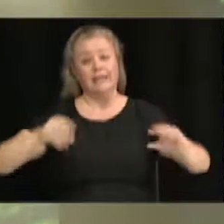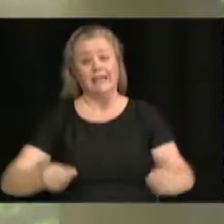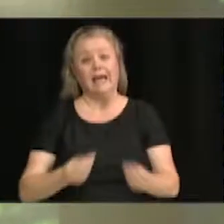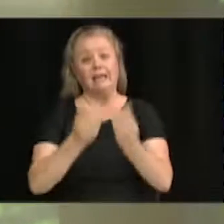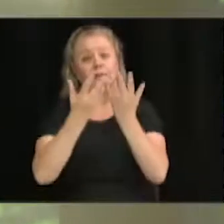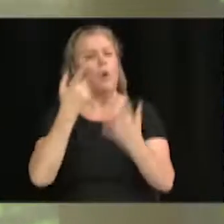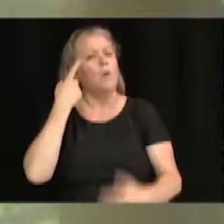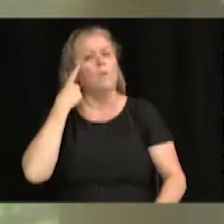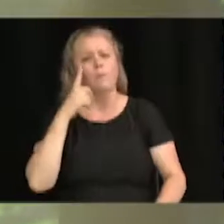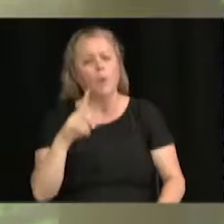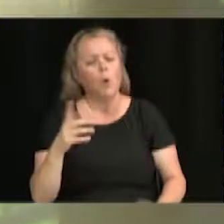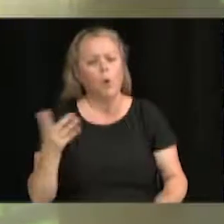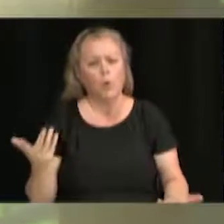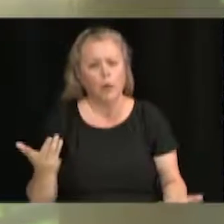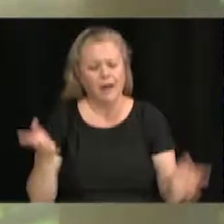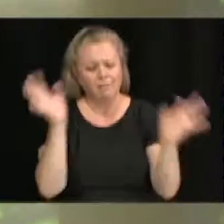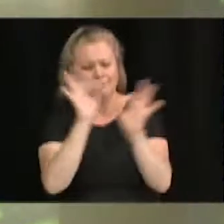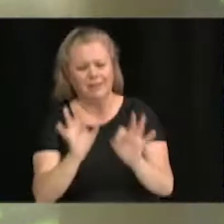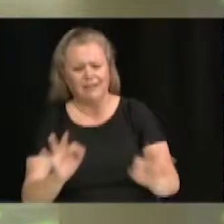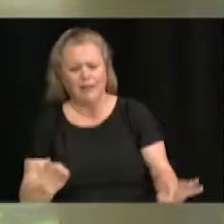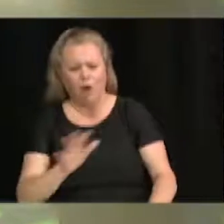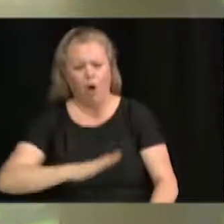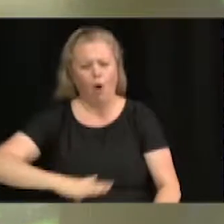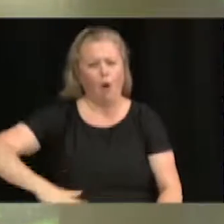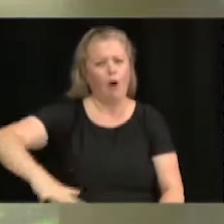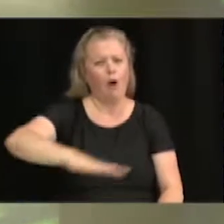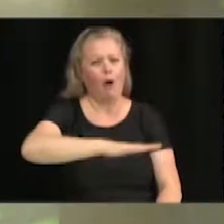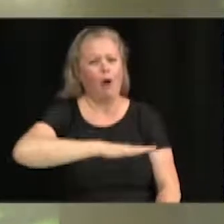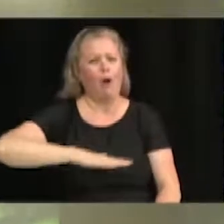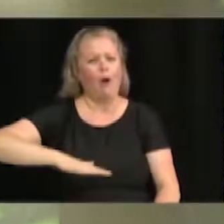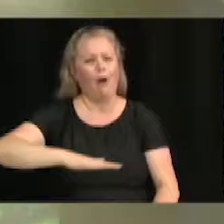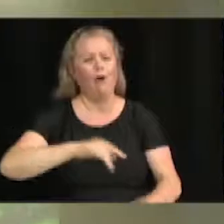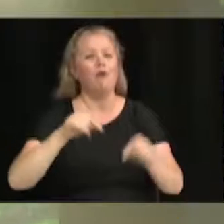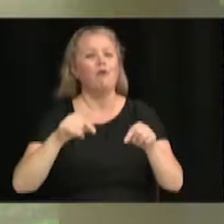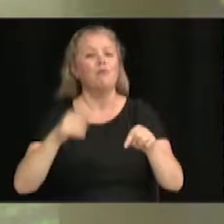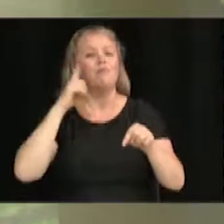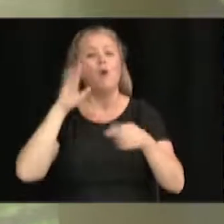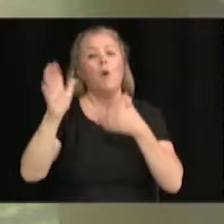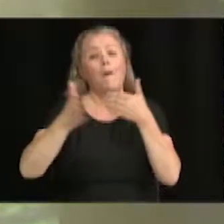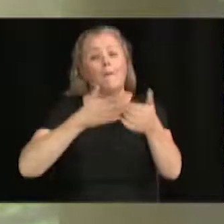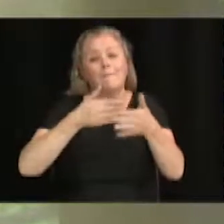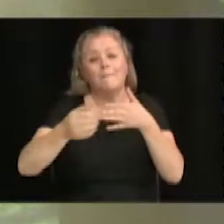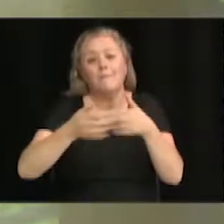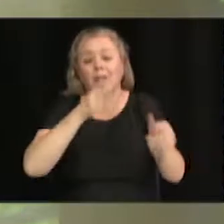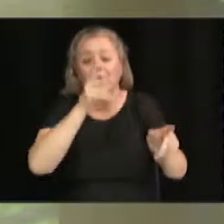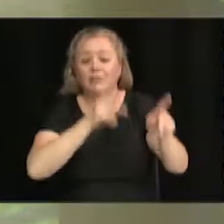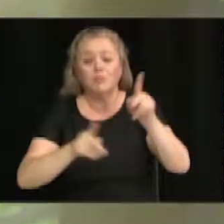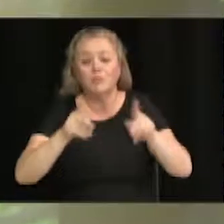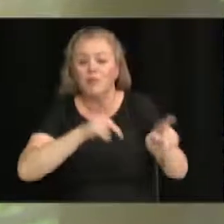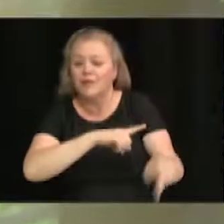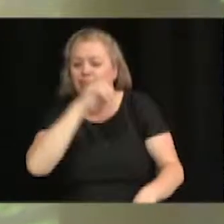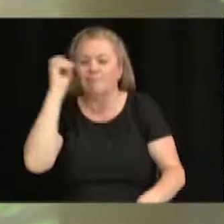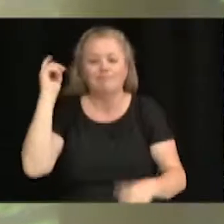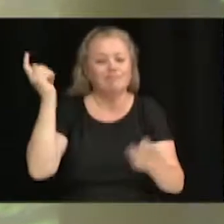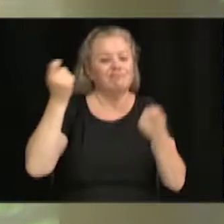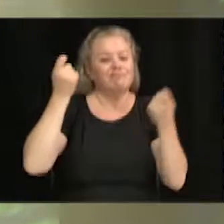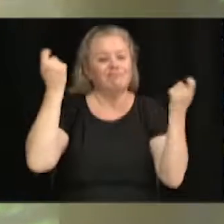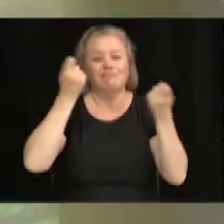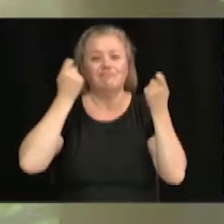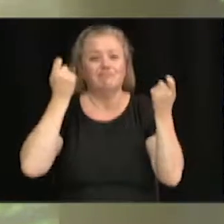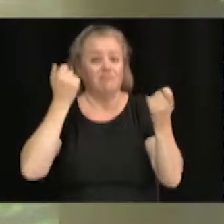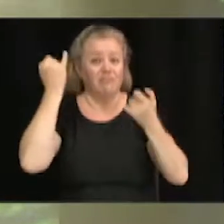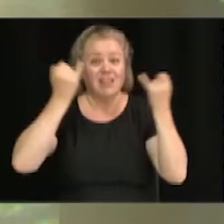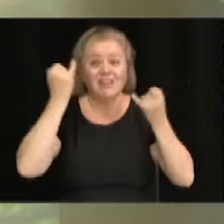parvis », qui a pour objectif de concevoir une place publique estivale dans le secteur du vieil Artabasca. Les idées des participantes et